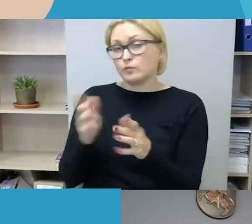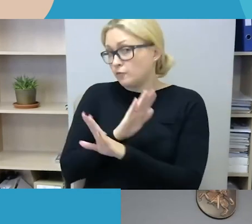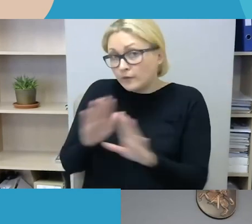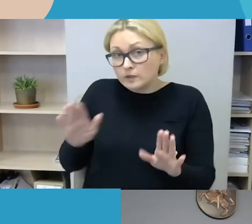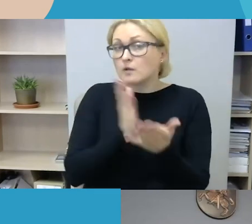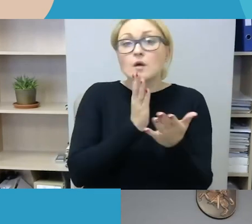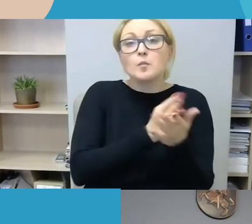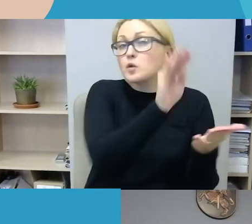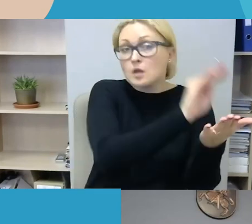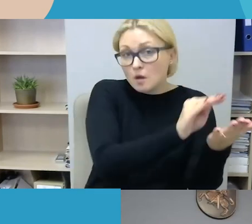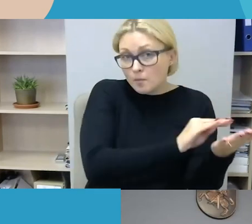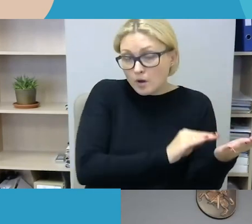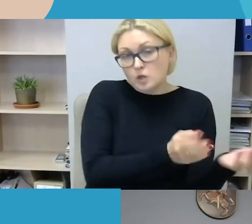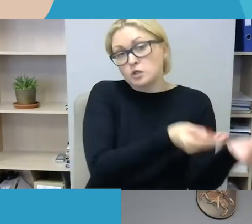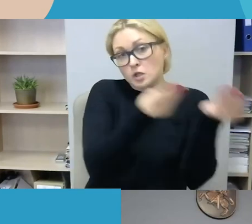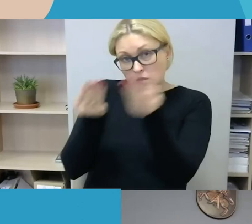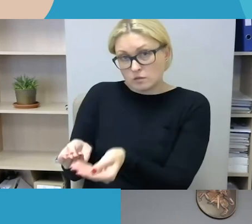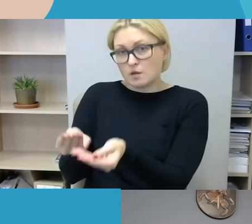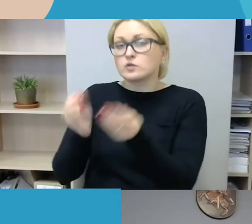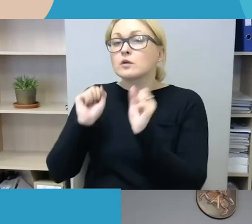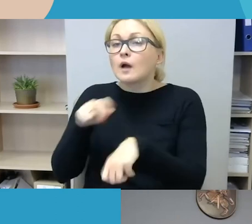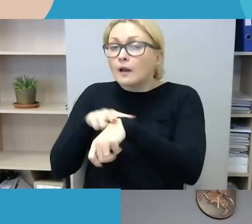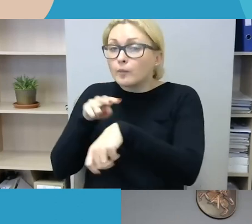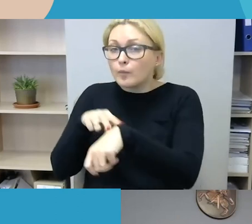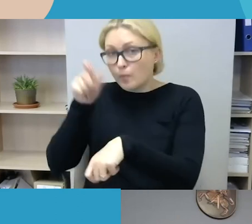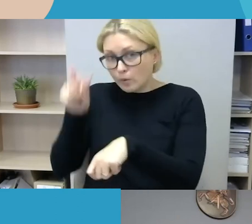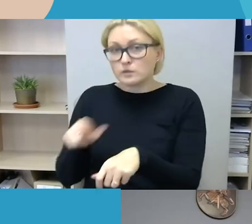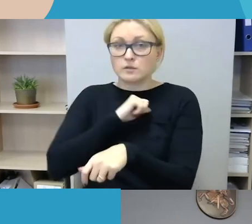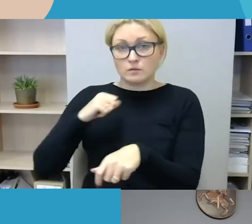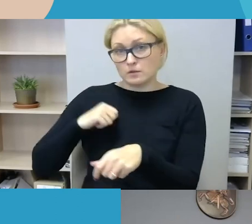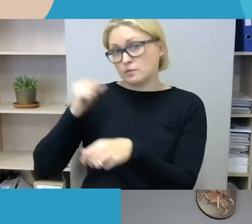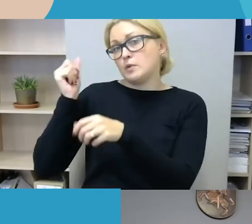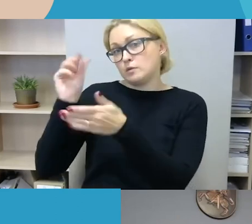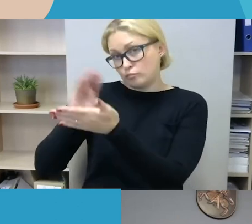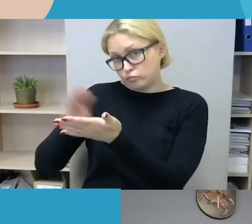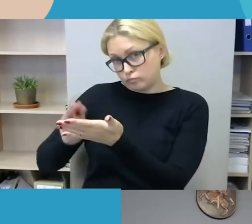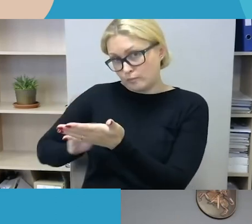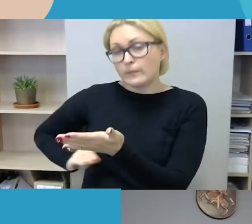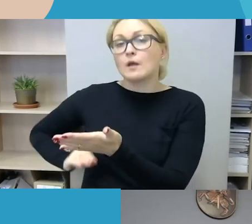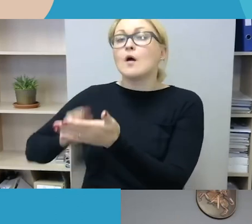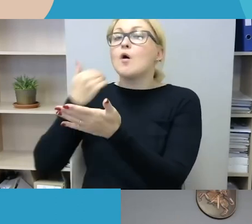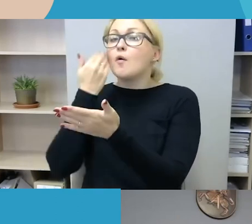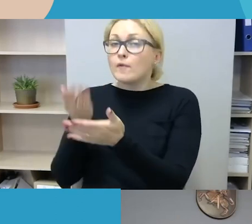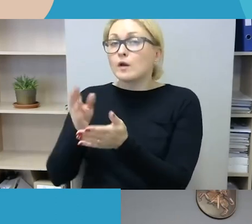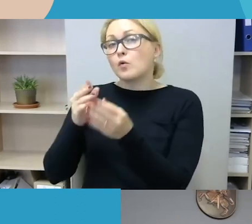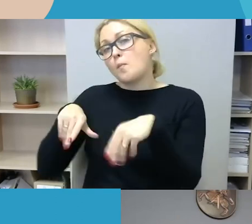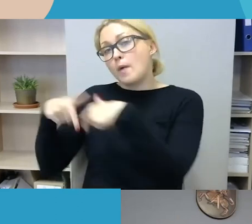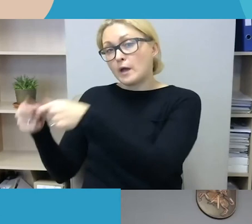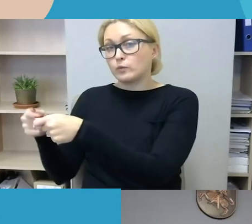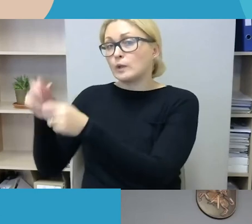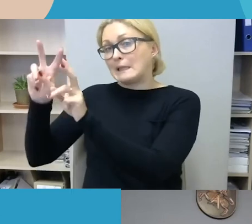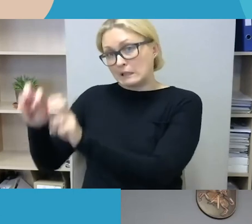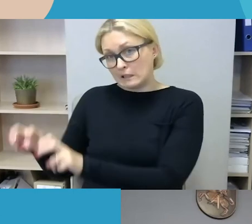surašo pranešimą ir pats pradeda tyrimą. Tiesiog iš to žmogaus žodžių rašytinio